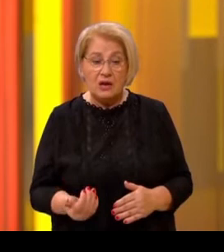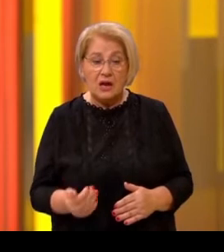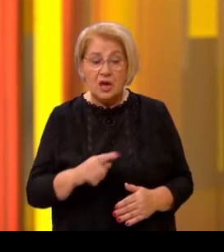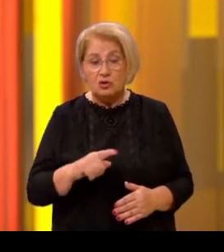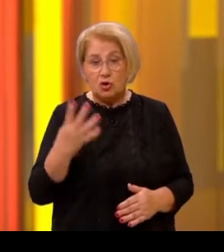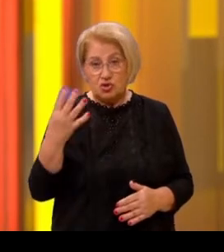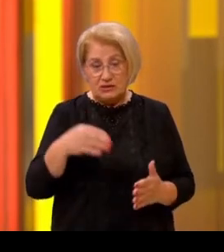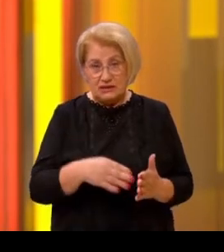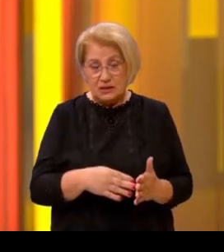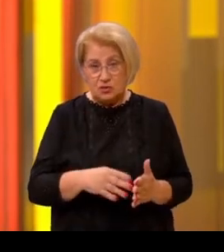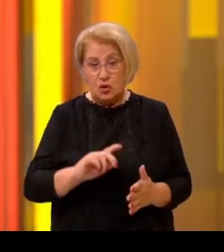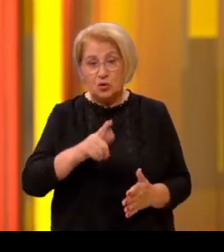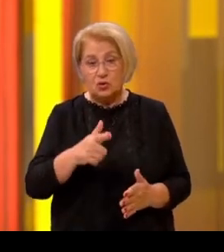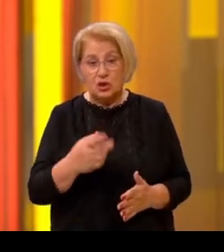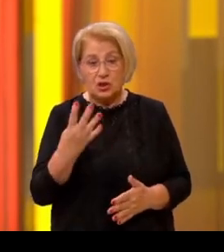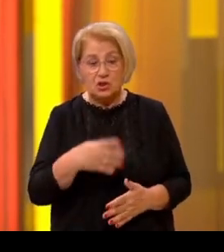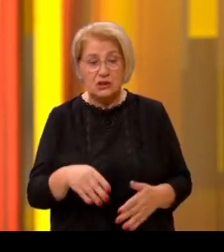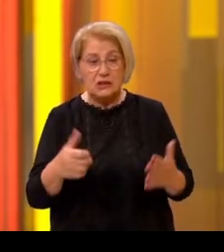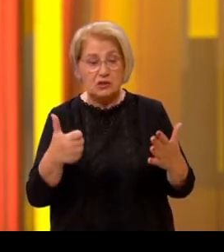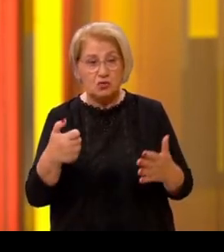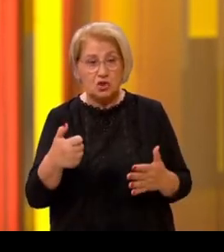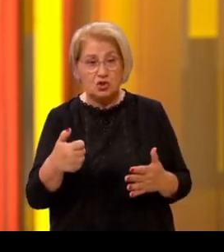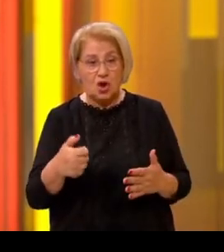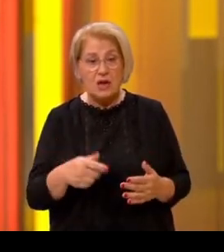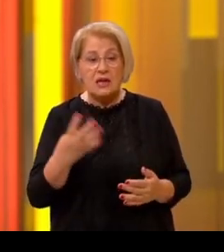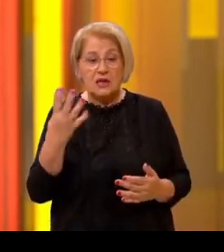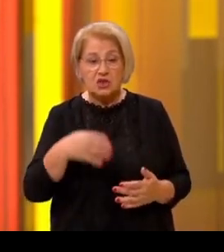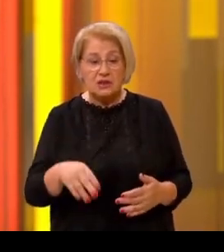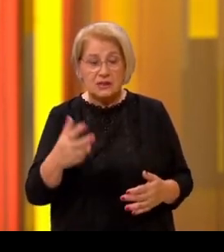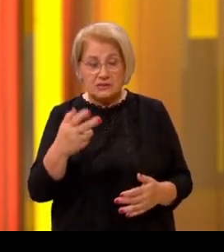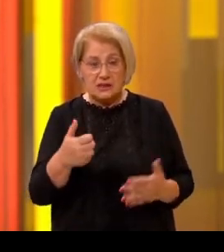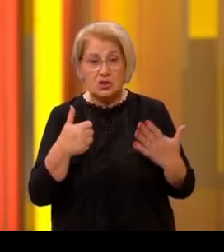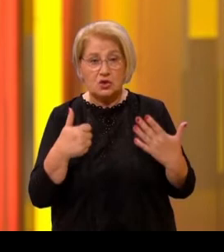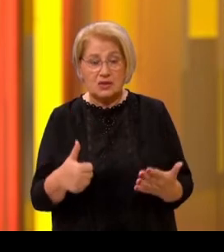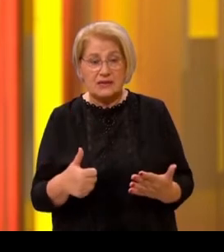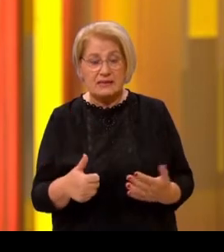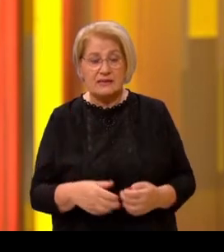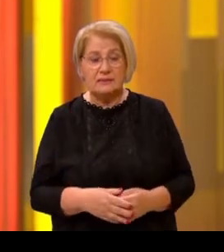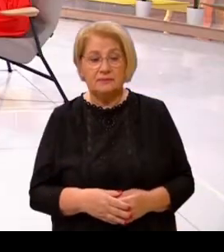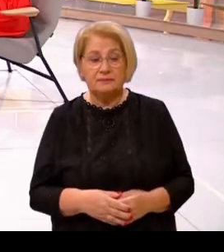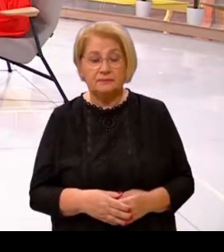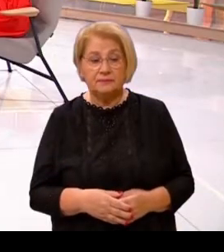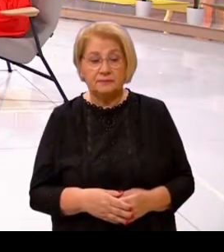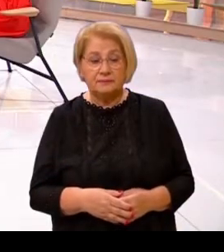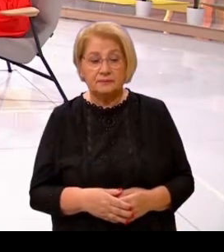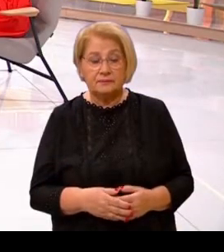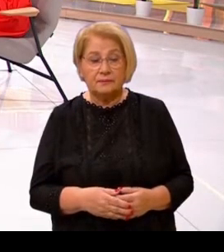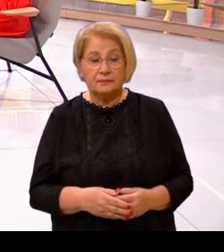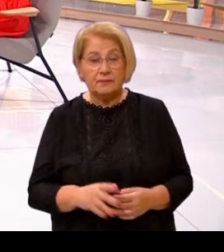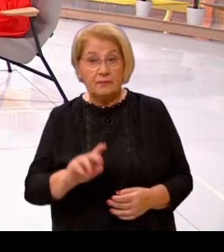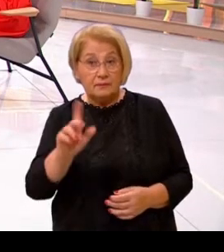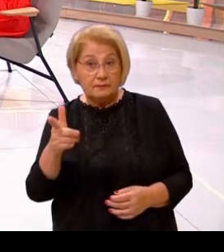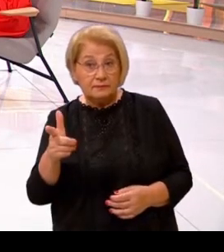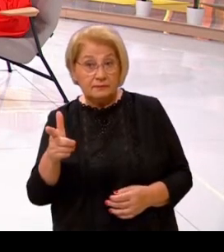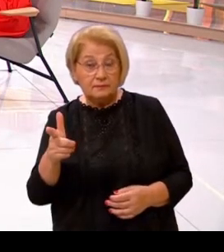4000 kuna, u drugoj odluci do 4100, sada do 4360 kuna. s druge